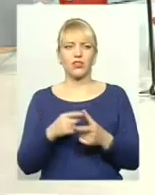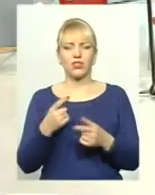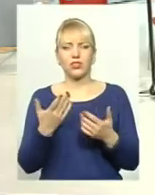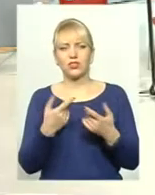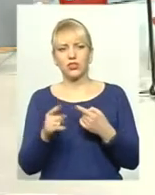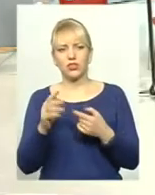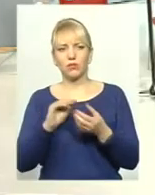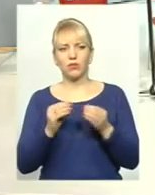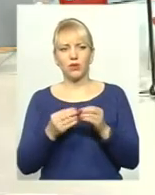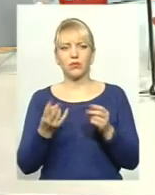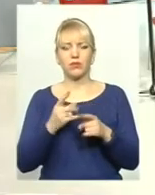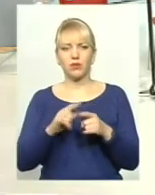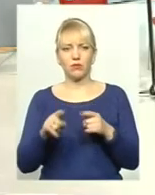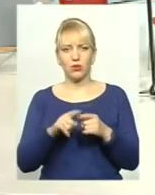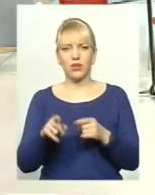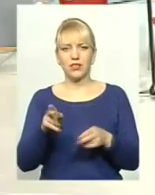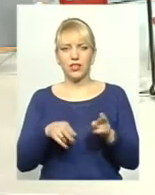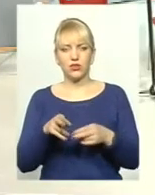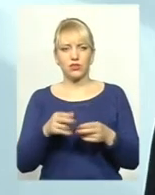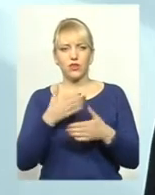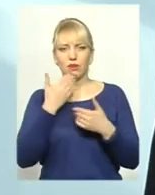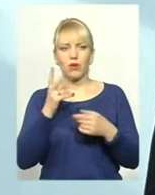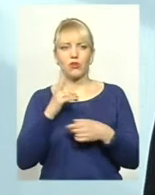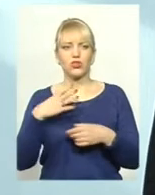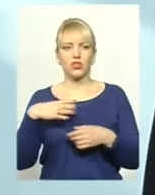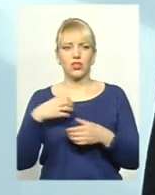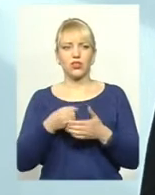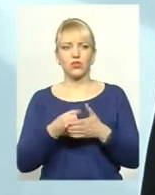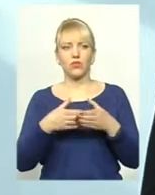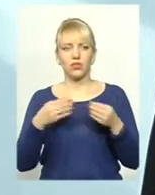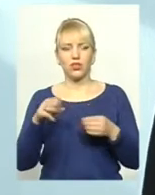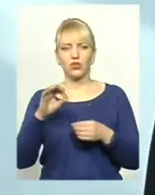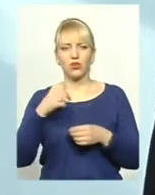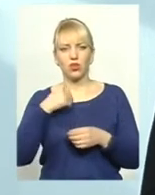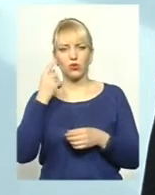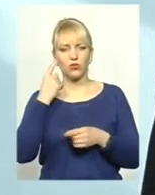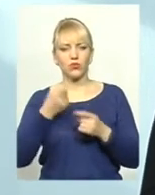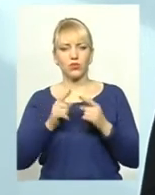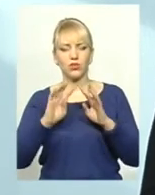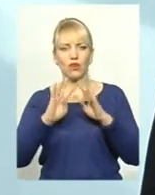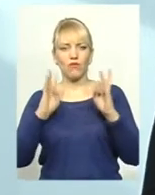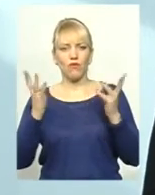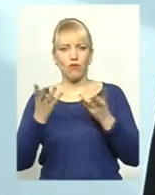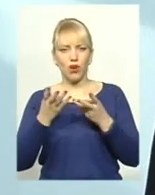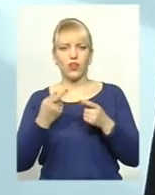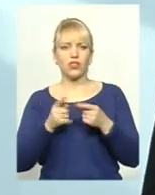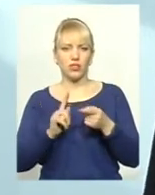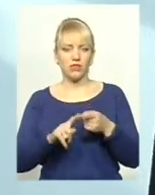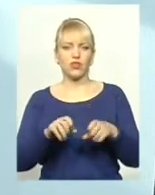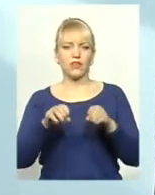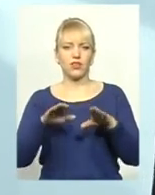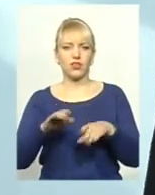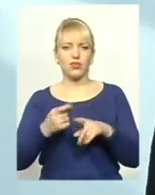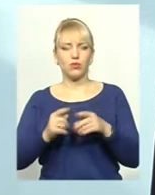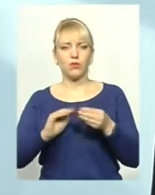створюють. Їх треба терміново стерилізувати і немає як очікувати аж до весни. То я думаю, що саме ці вольєрчики вирішать проблему. Але